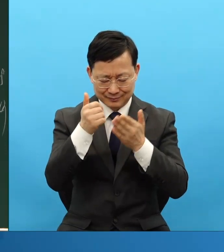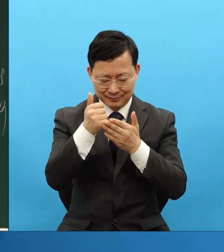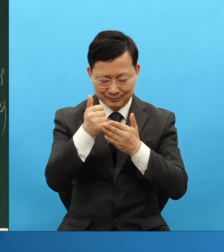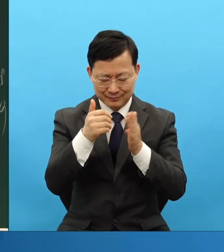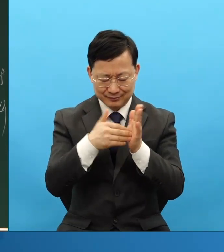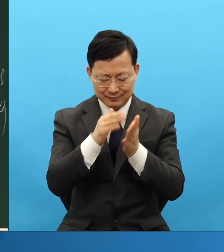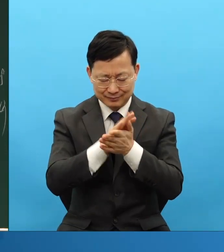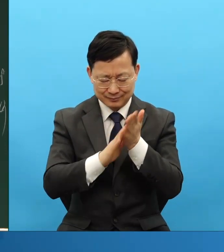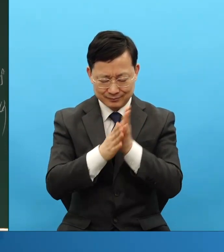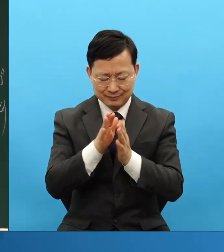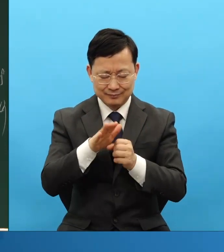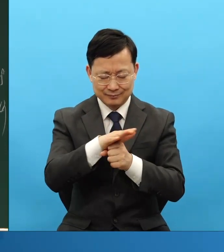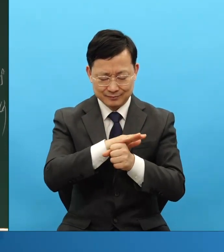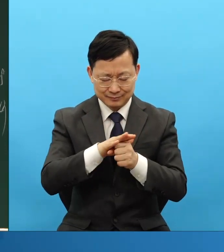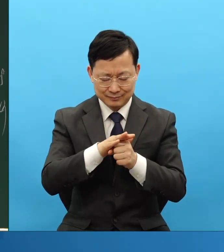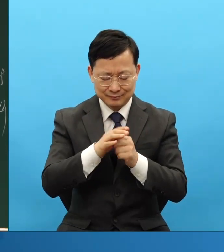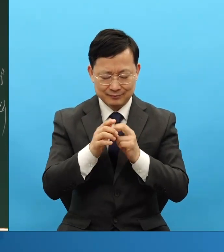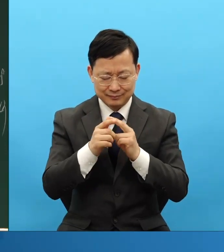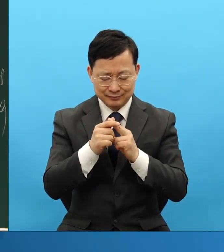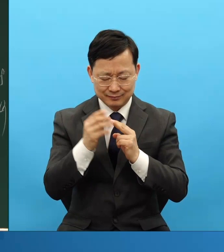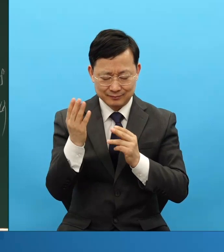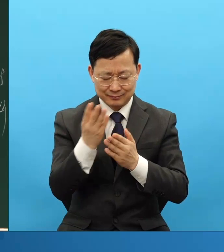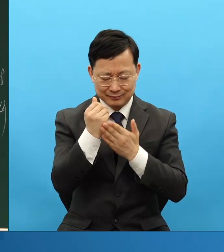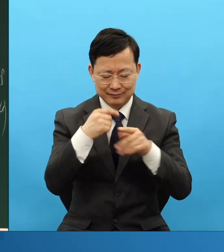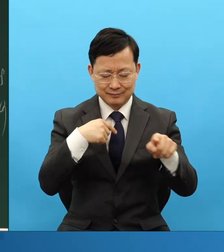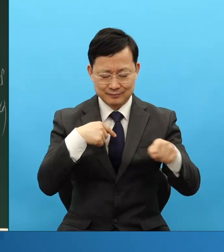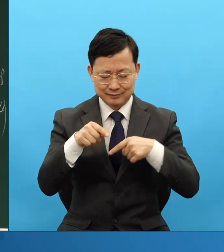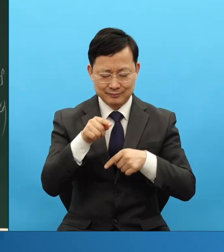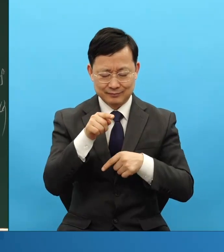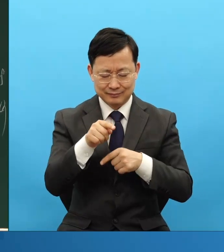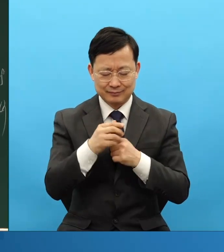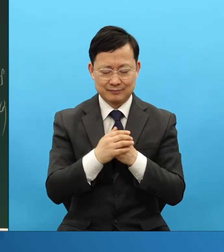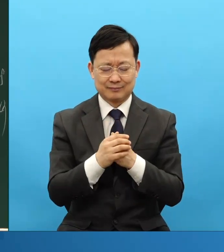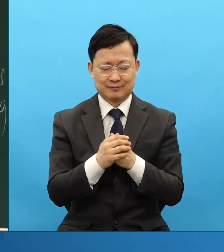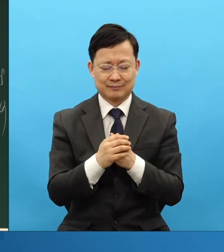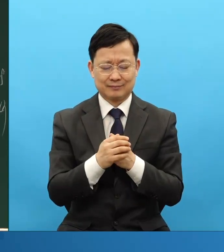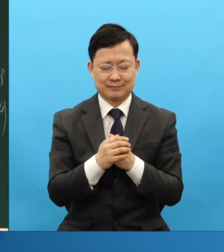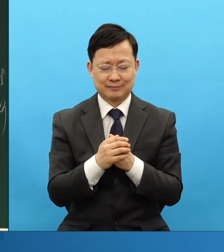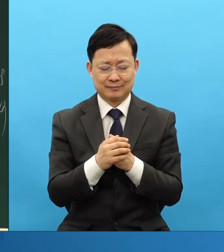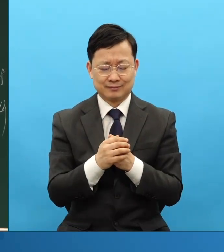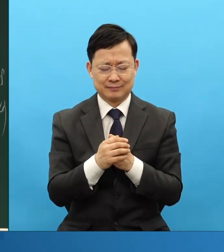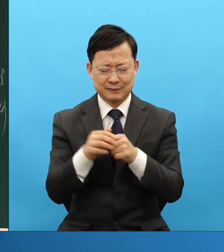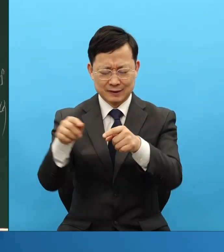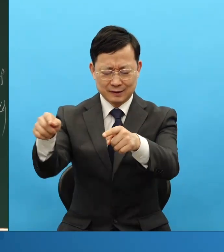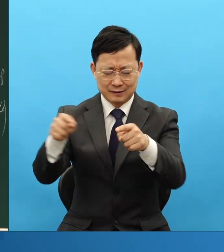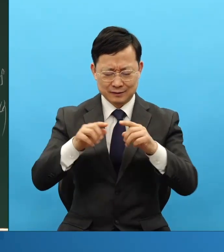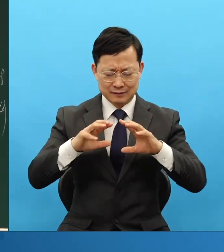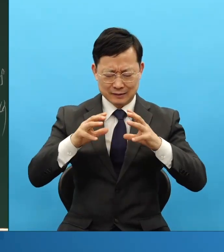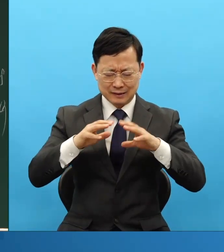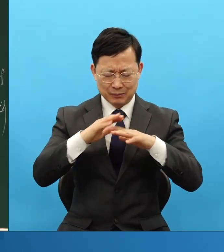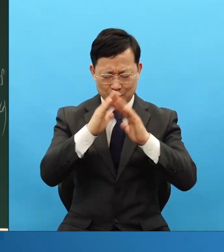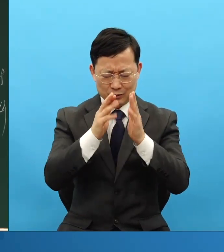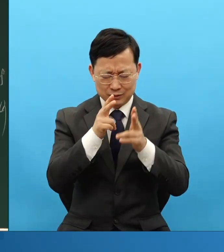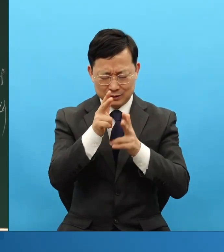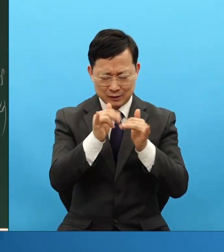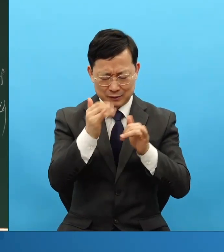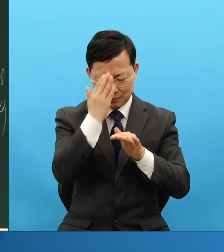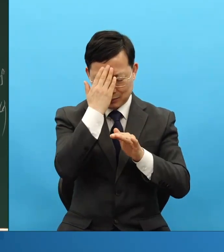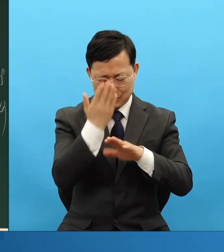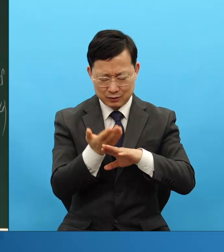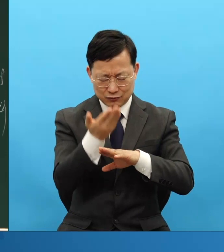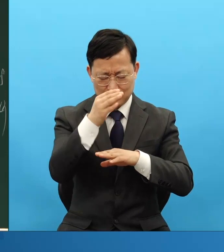무한하신 사랑하십시오. 성령님의 역사하심이 전국 세계 산업인들을 위해